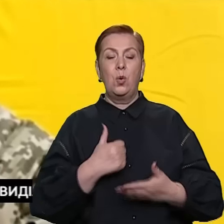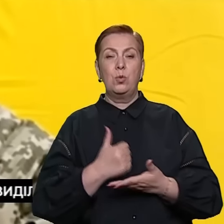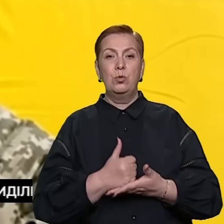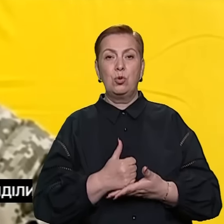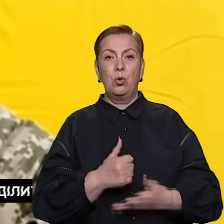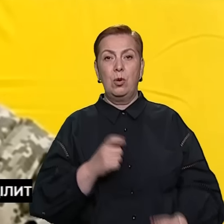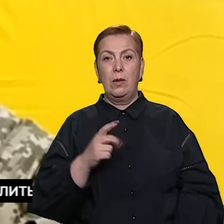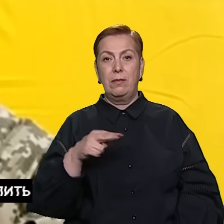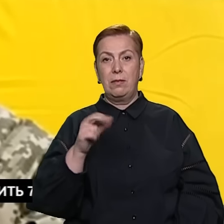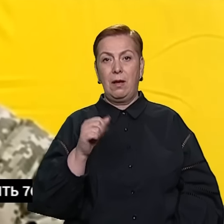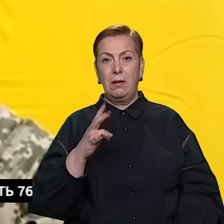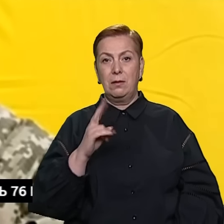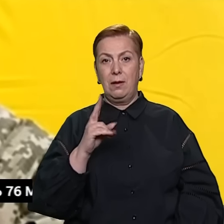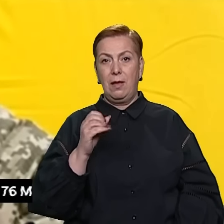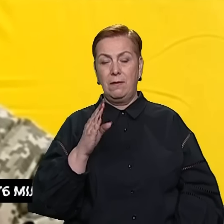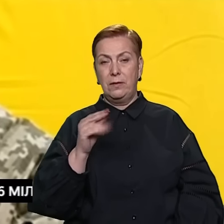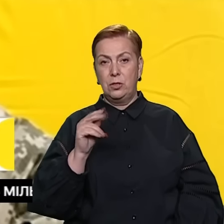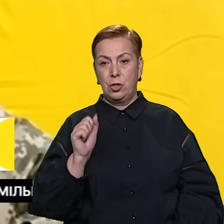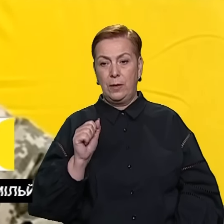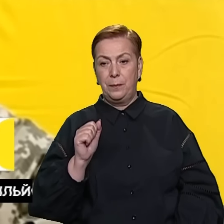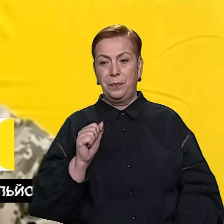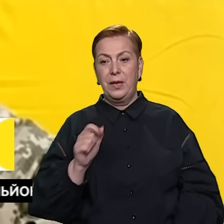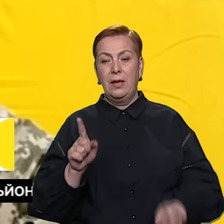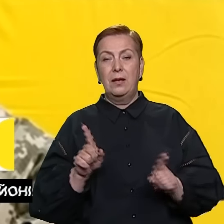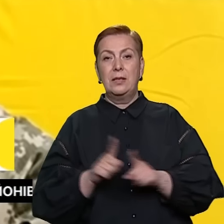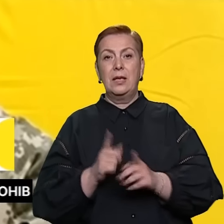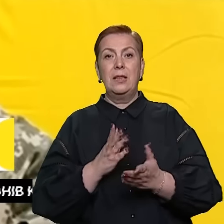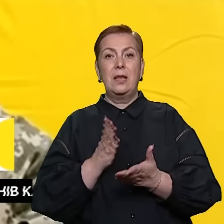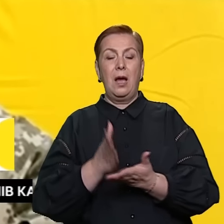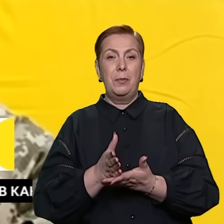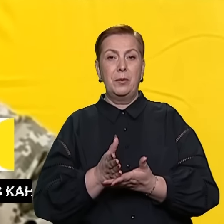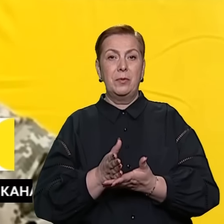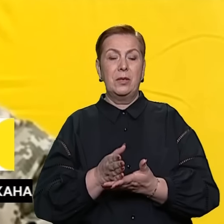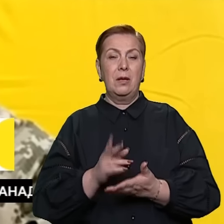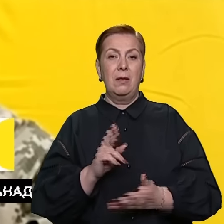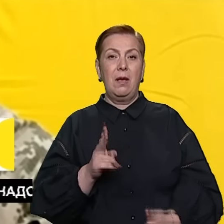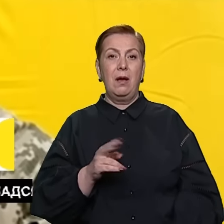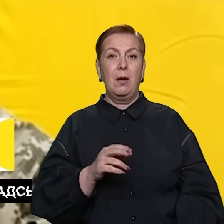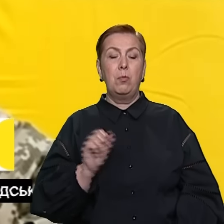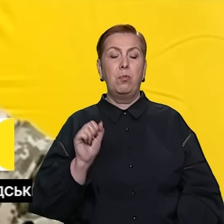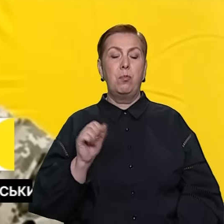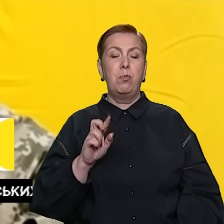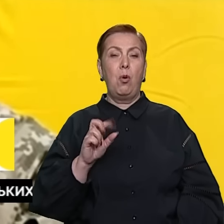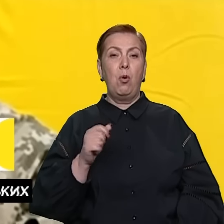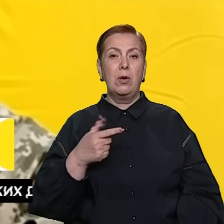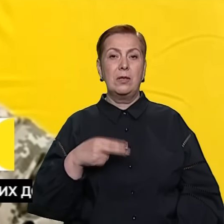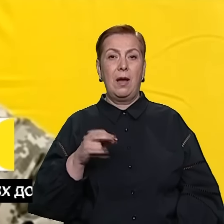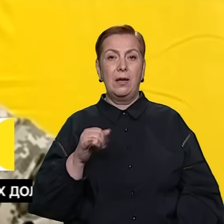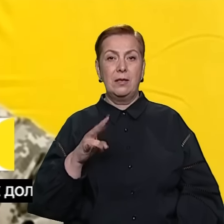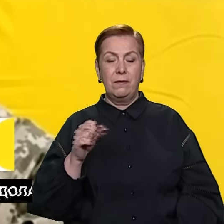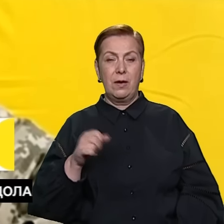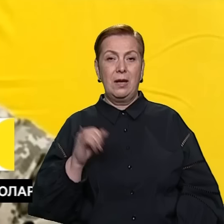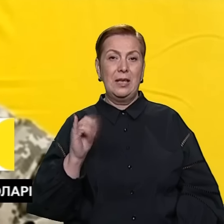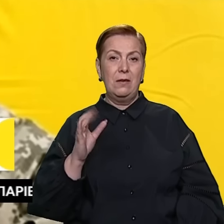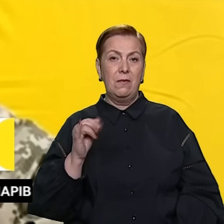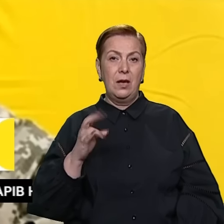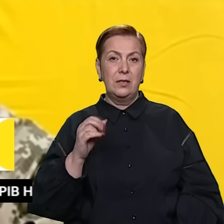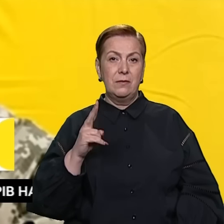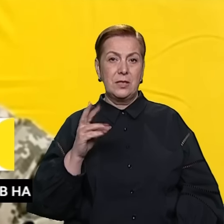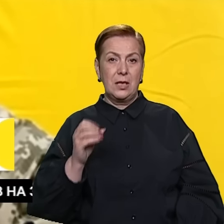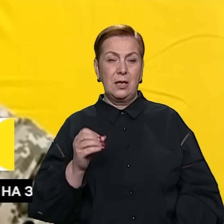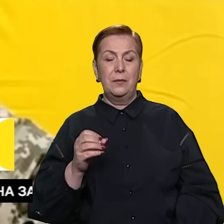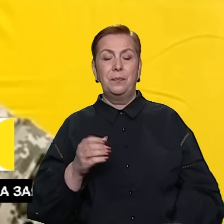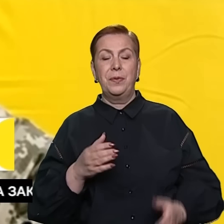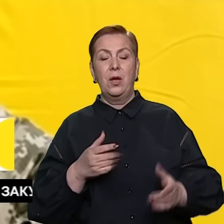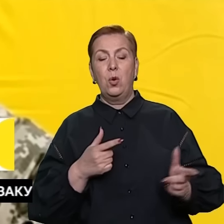Такий напрямок, як і між Богданікуй та Іванівський, безпосередньо на часів'яр, готує штурмові такі групи